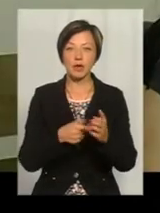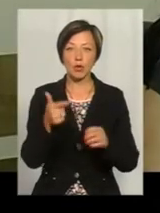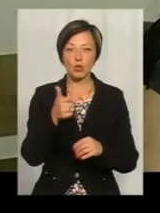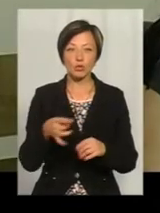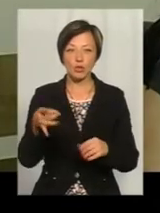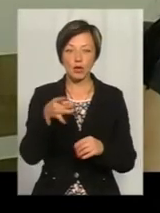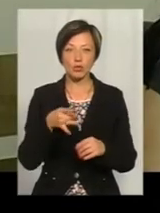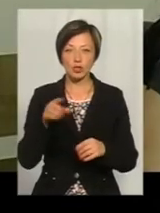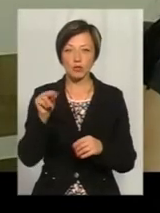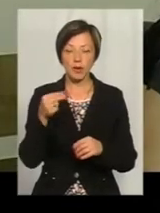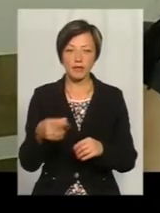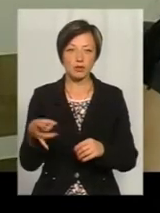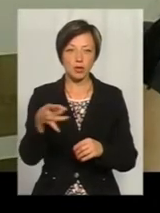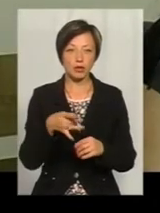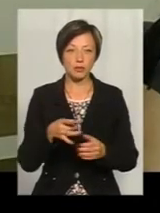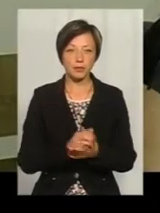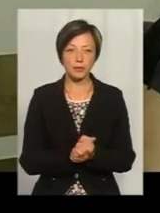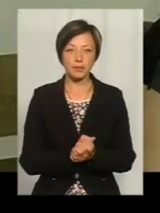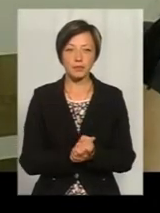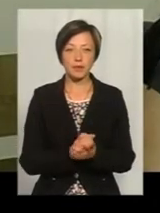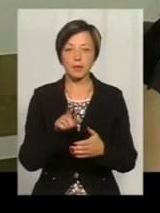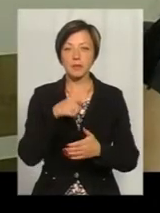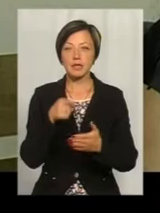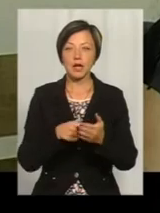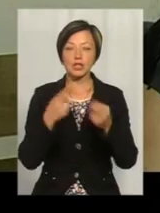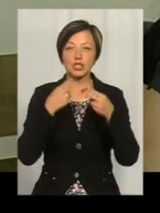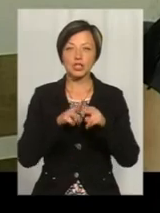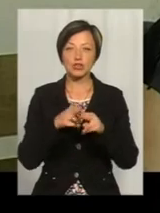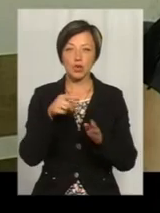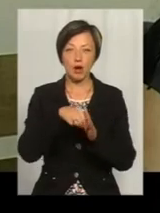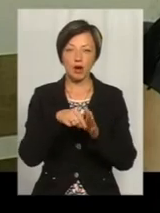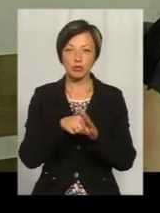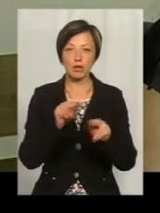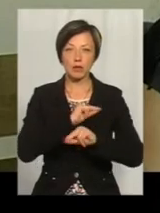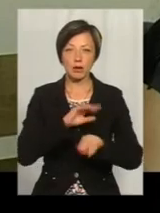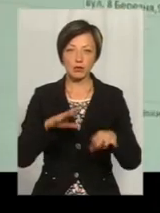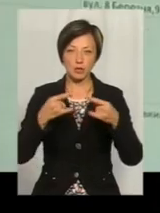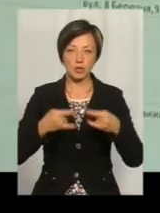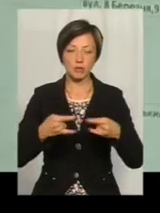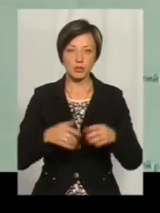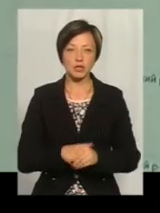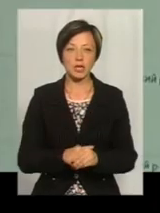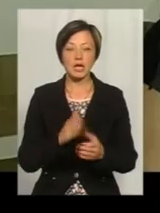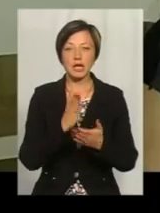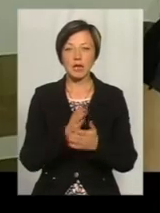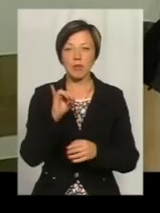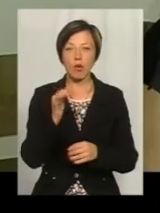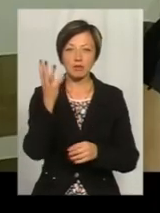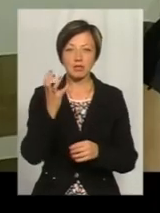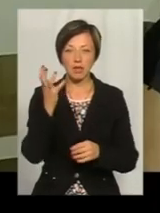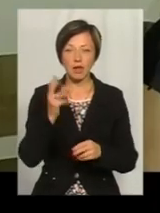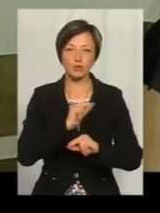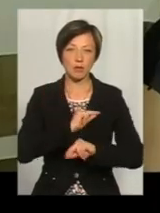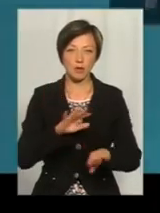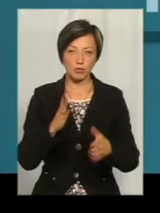району, також з Чемеровецького району. Це питання стосовно технічного характеру, що не працює телебачення. Є і поганий сигнал, що взагалі не